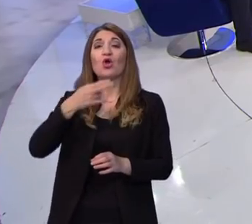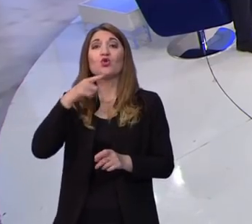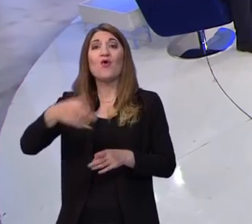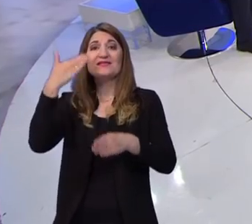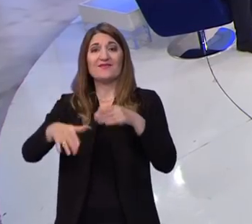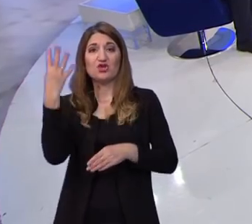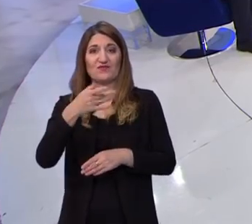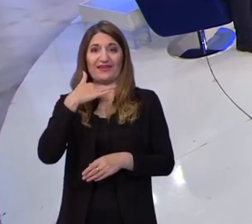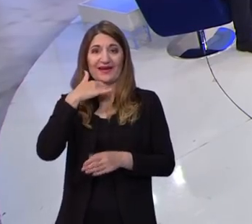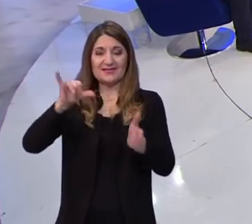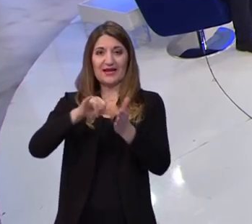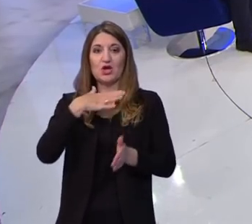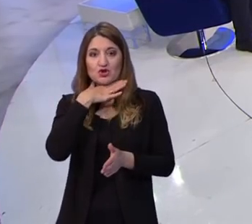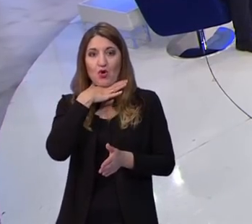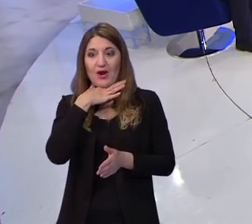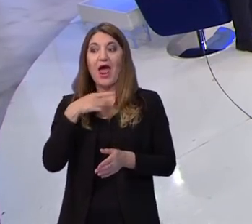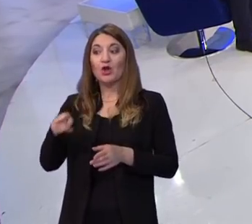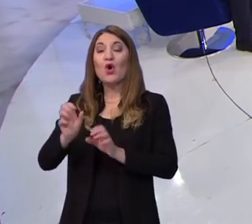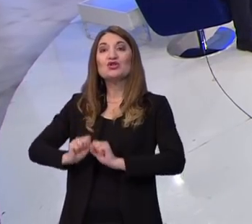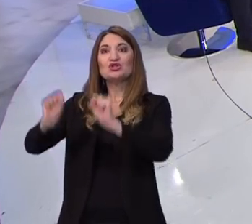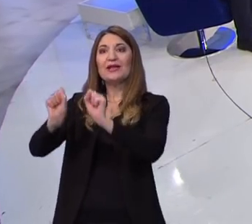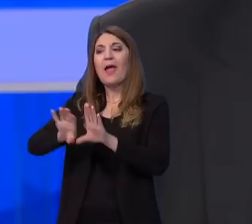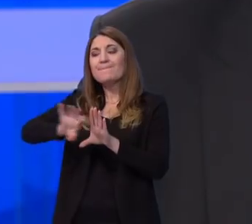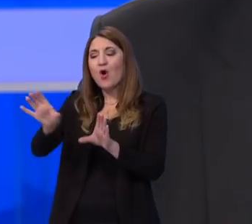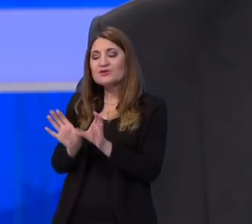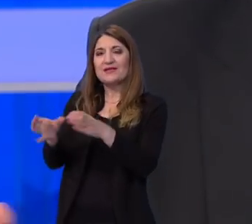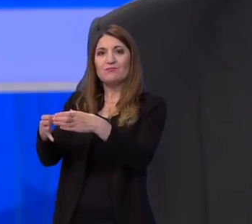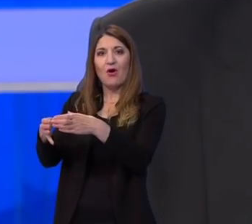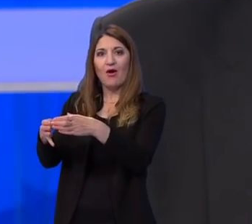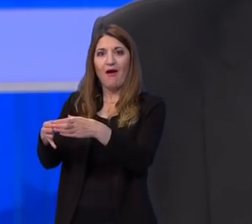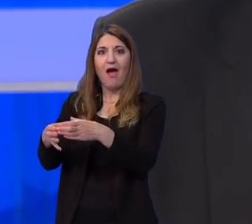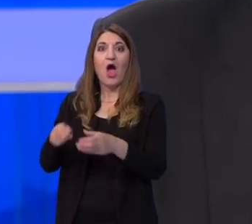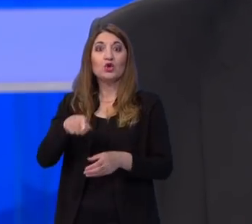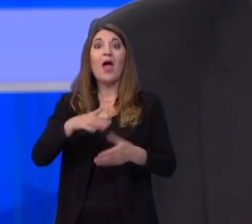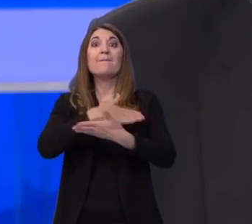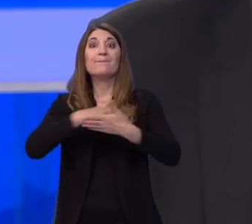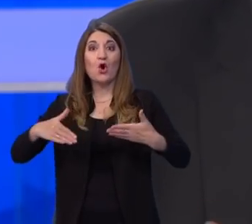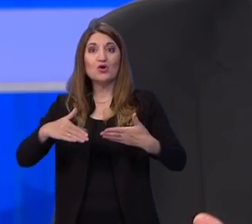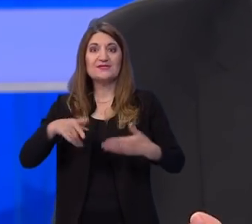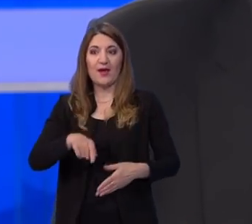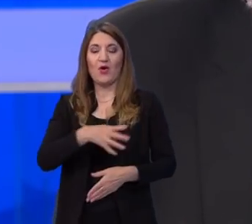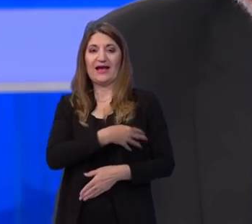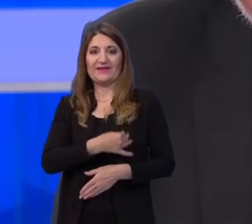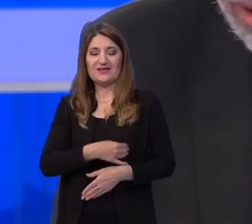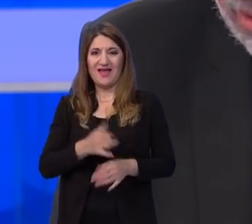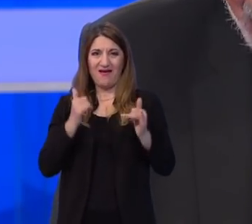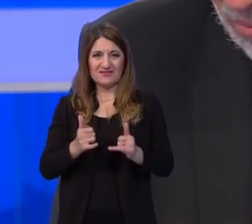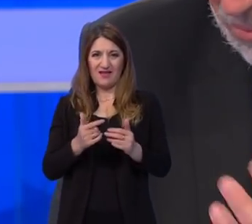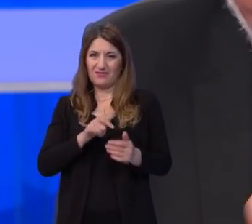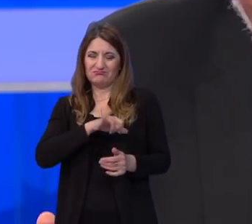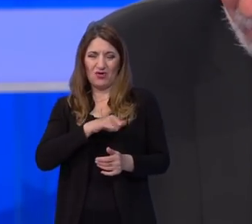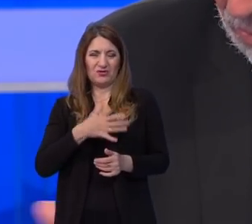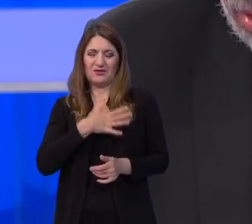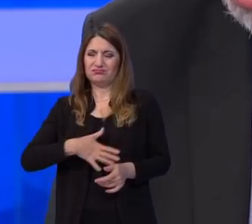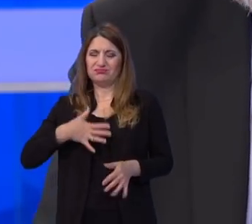posebno štitili zbog mature. E sad, to vam je prosjek Hrvatske. U ovoj pandemijskoj godini koja je zaista